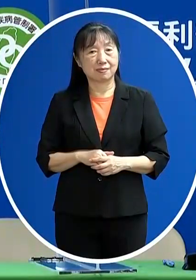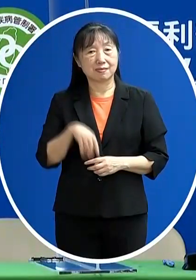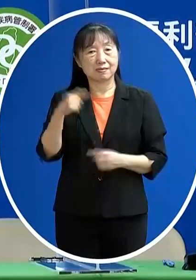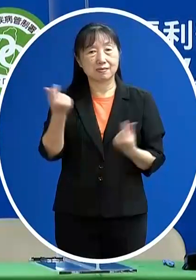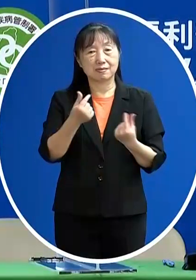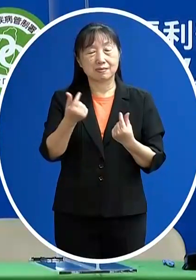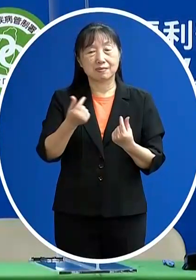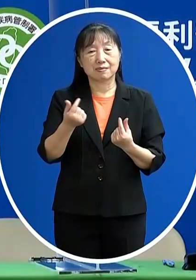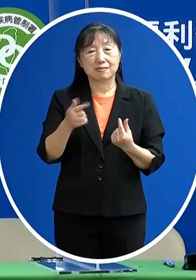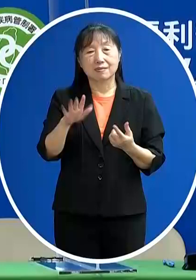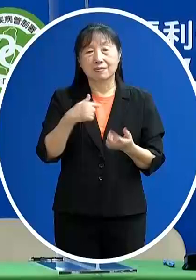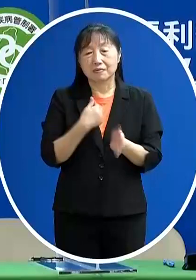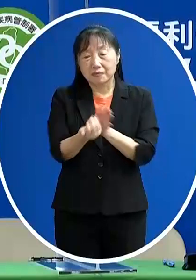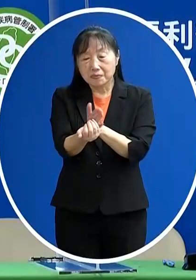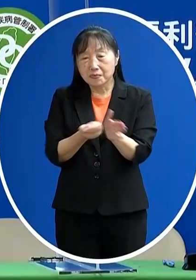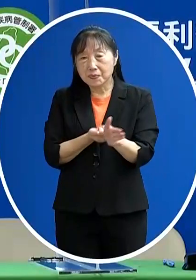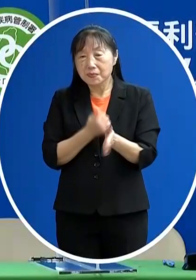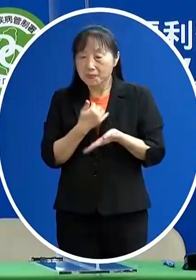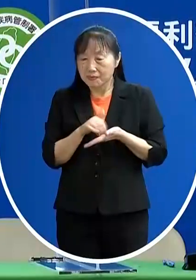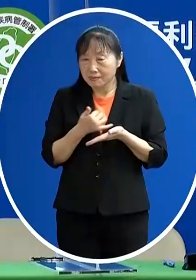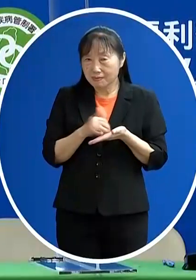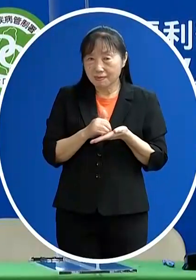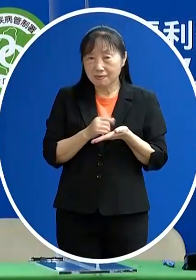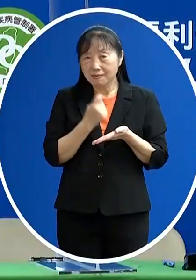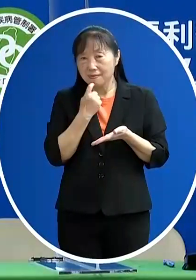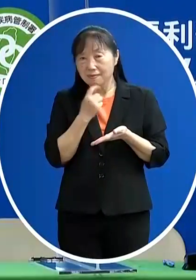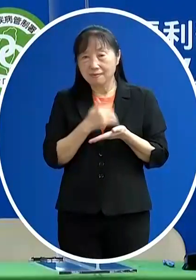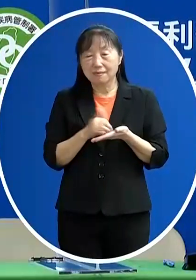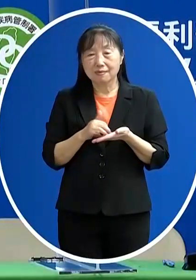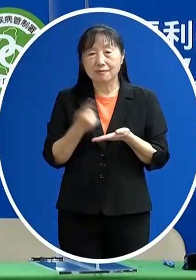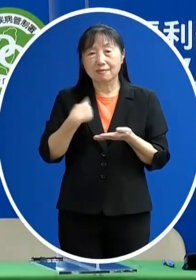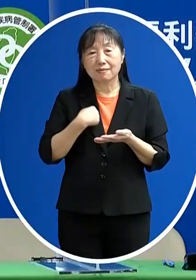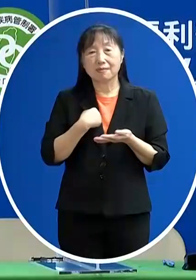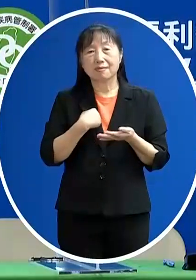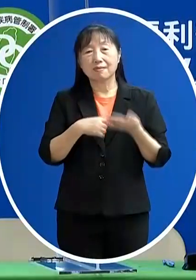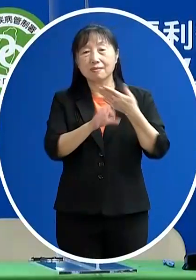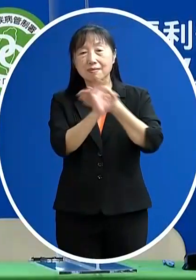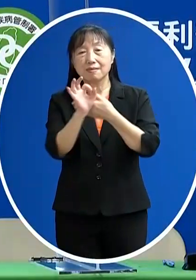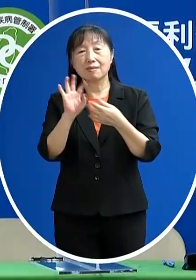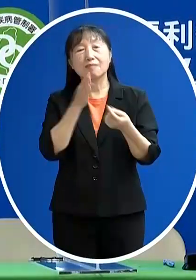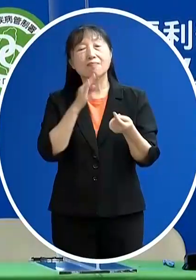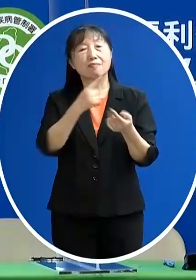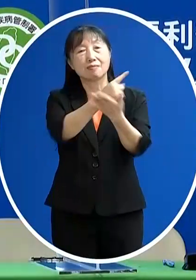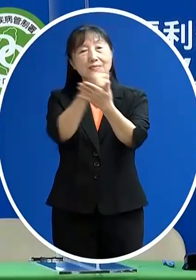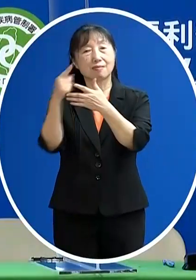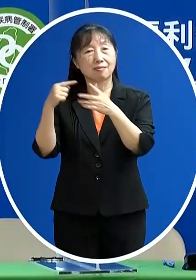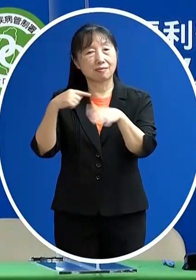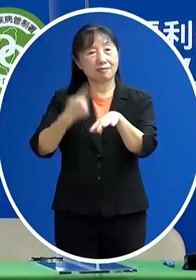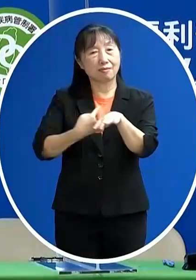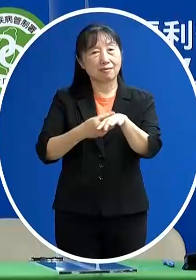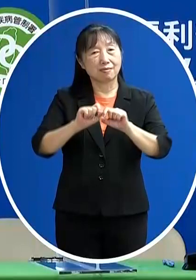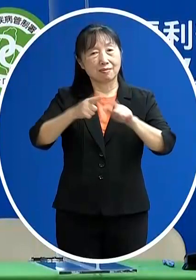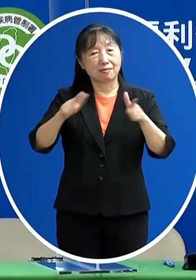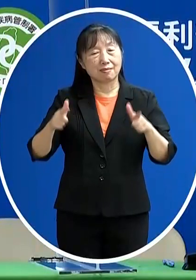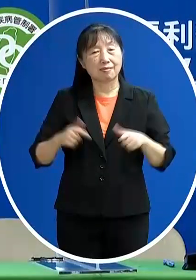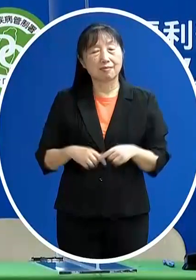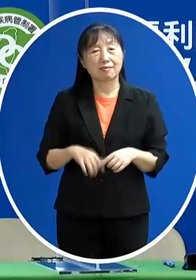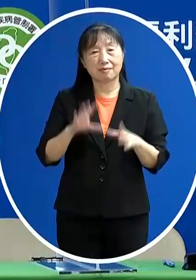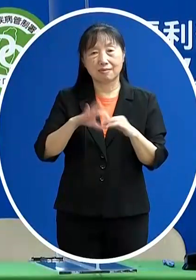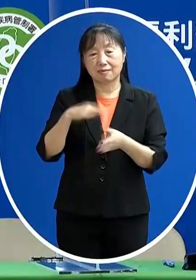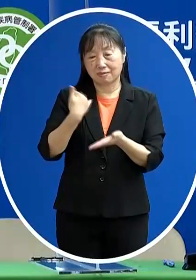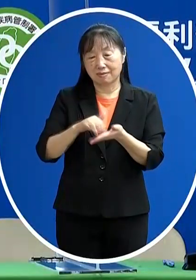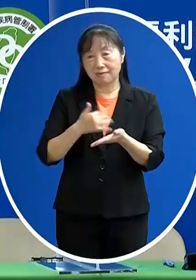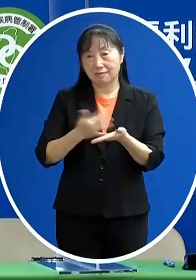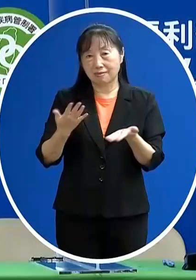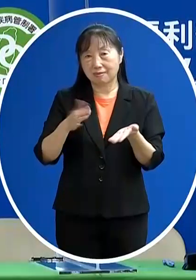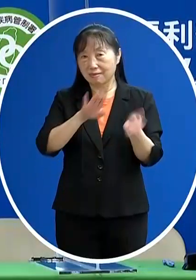這個樹理模型推估那這個各種模型用的方法不同那所以他推估出來